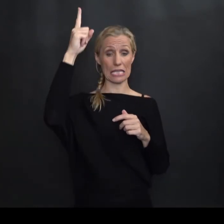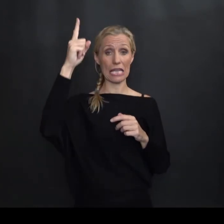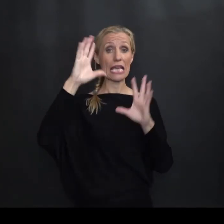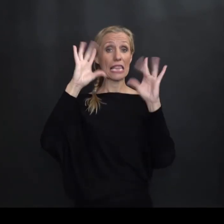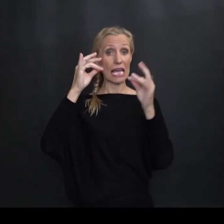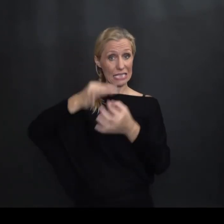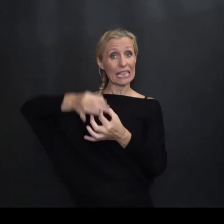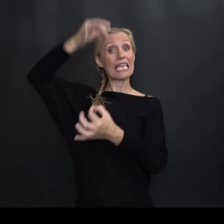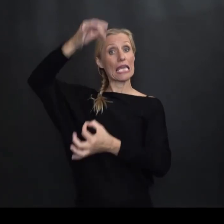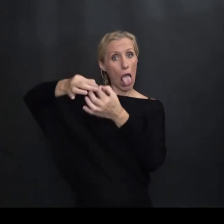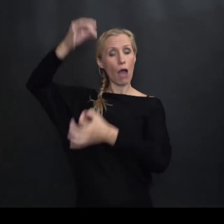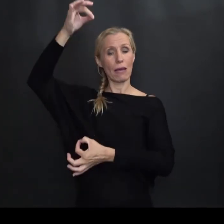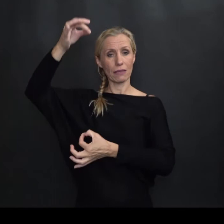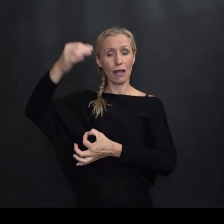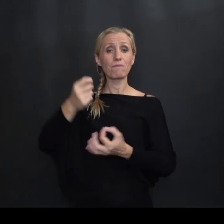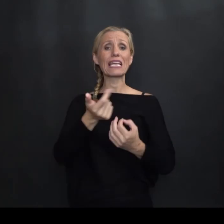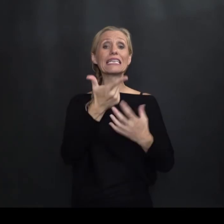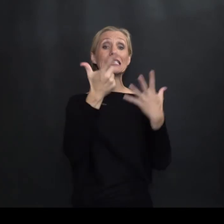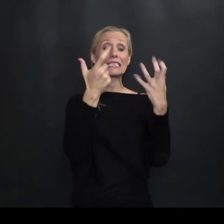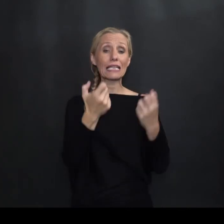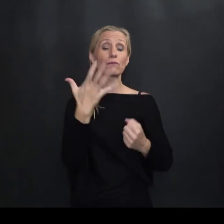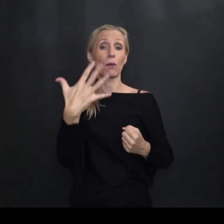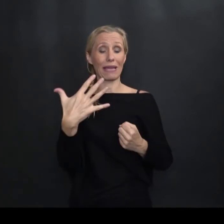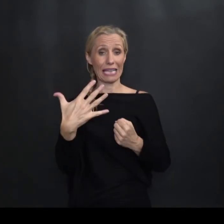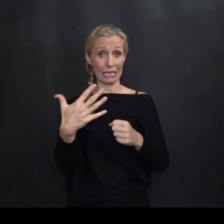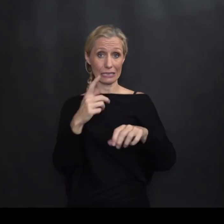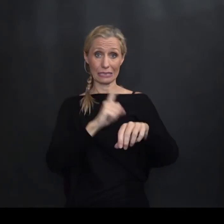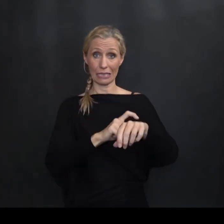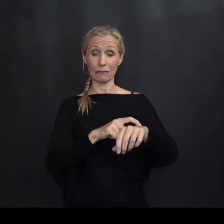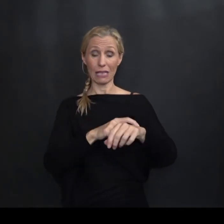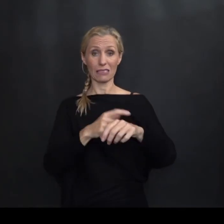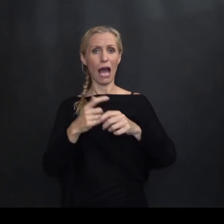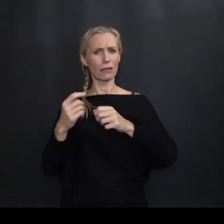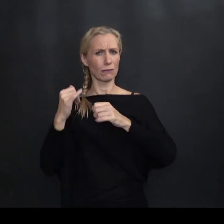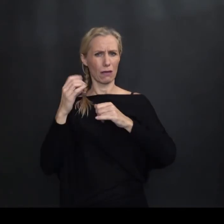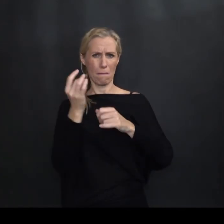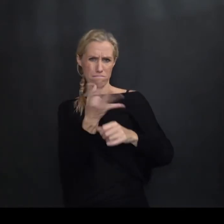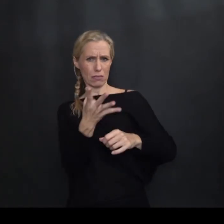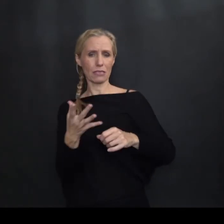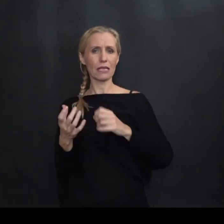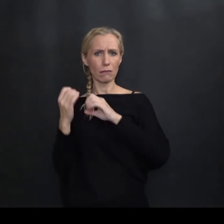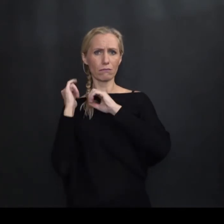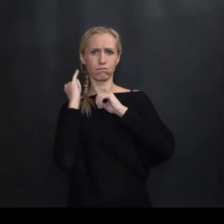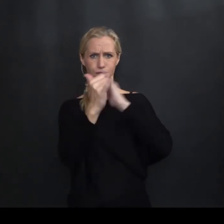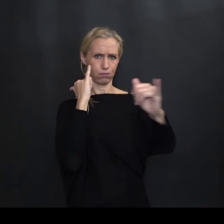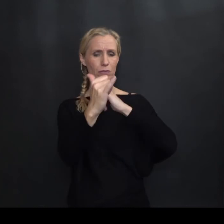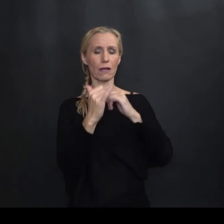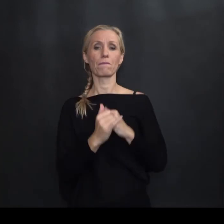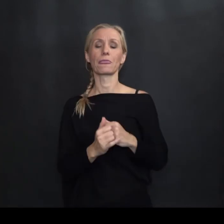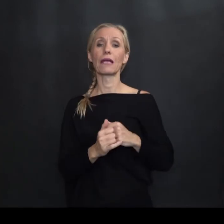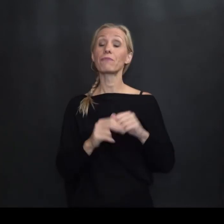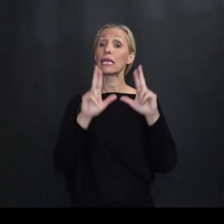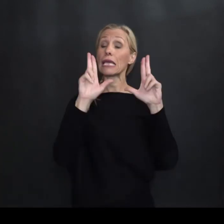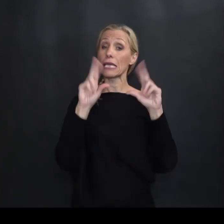Od 10 km 750 km Na sat Moje brzina Zatim